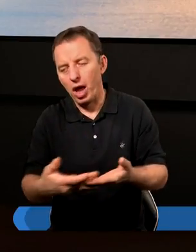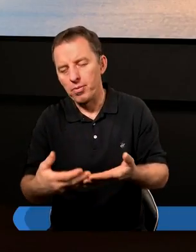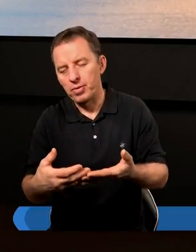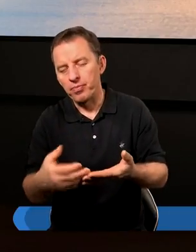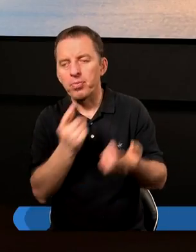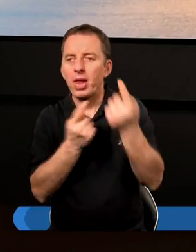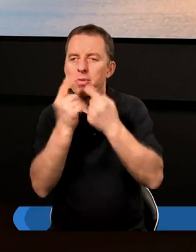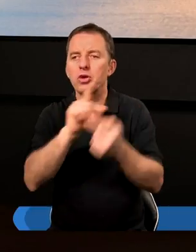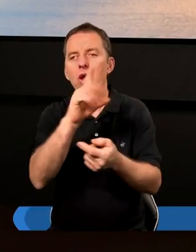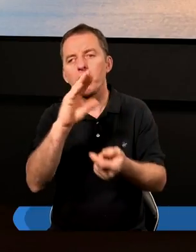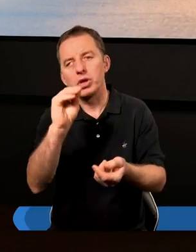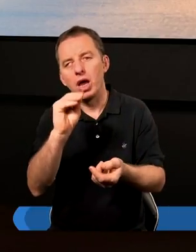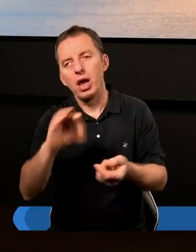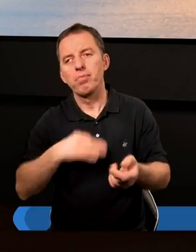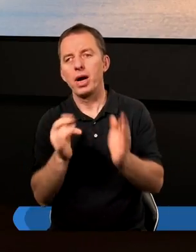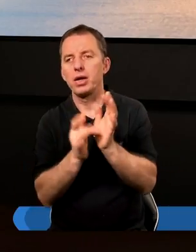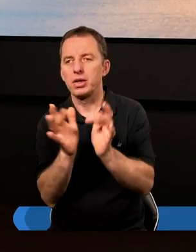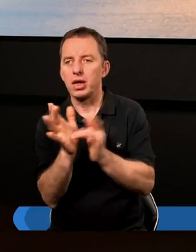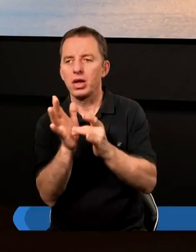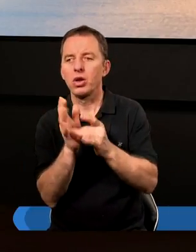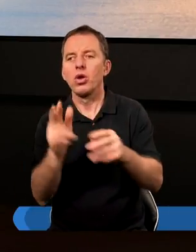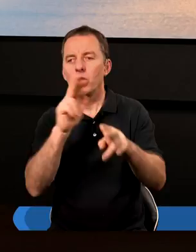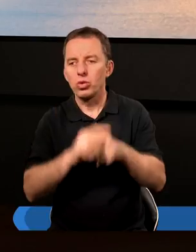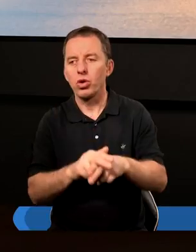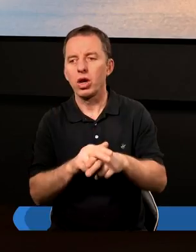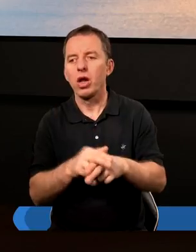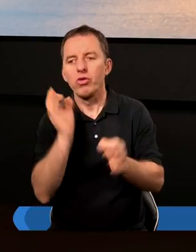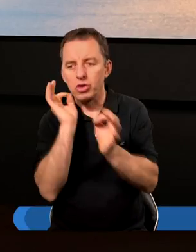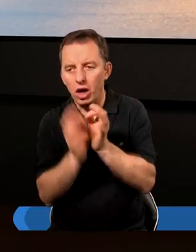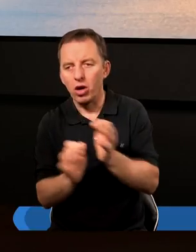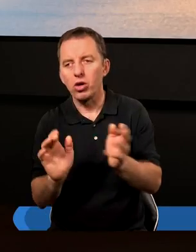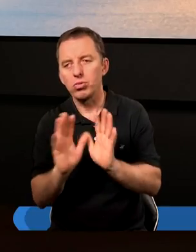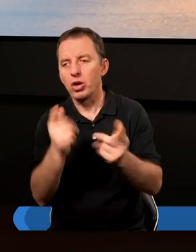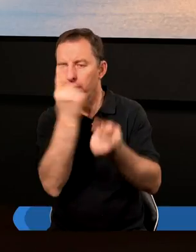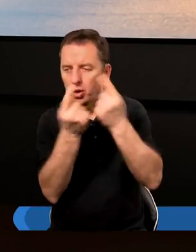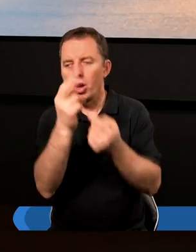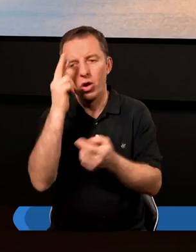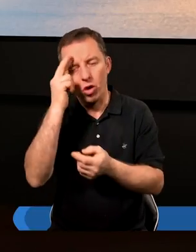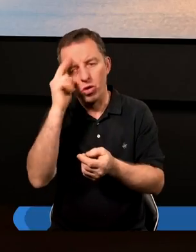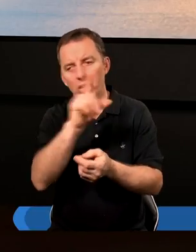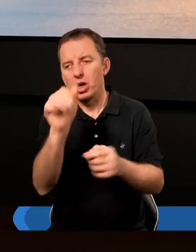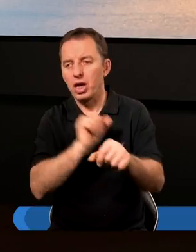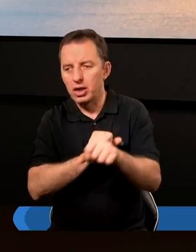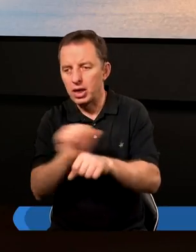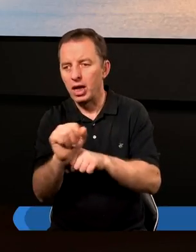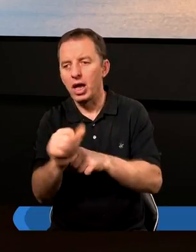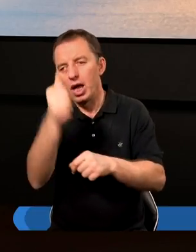I myślę, że Pan Jezus, o którym też przecież tutaj w szczególny sposób myślimy, dobrze to rozumiał, bo przecież jest nazwany